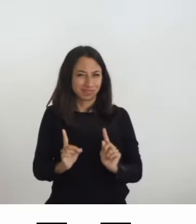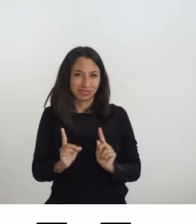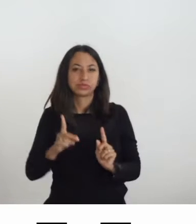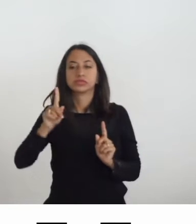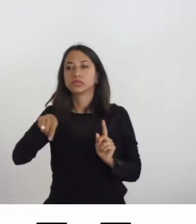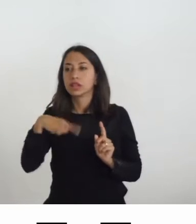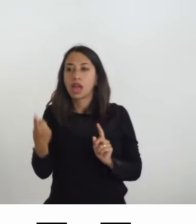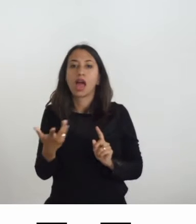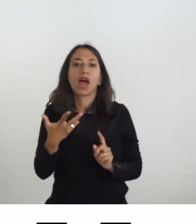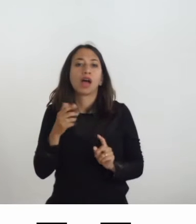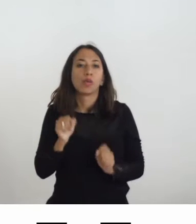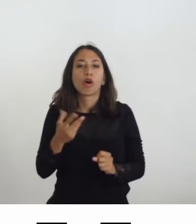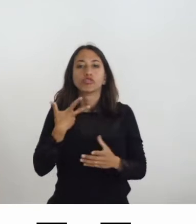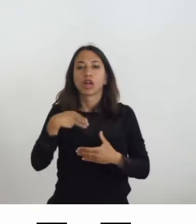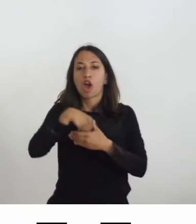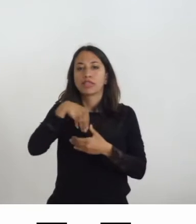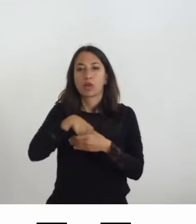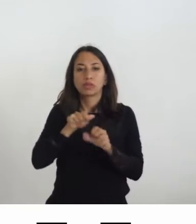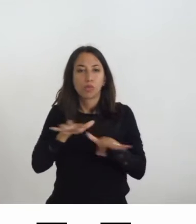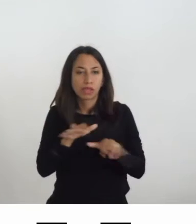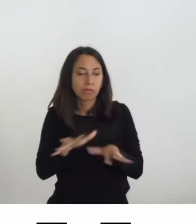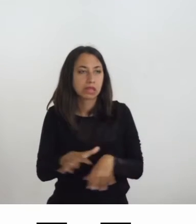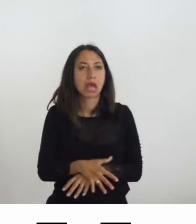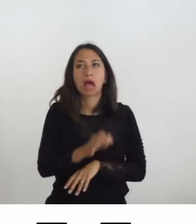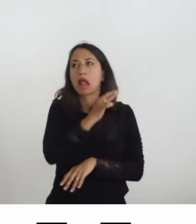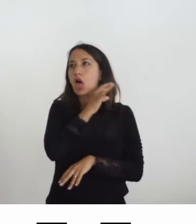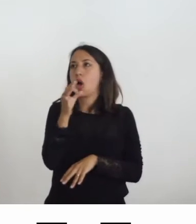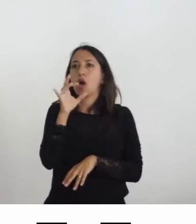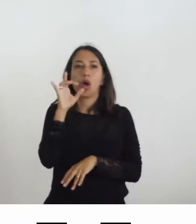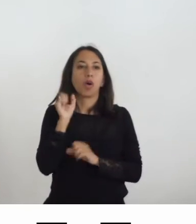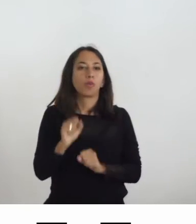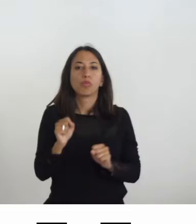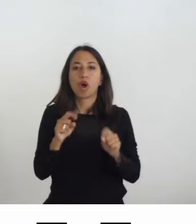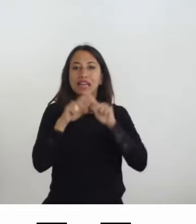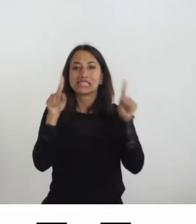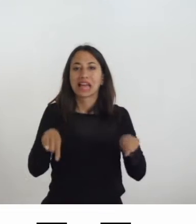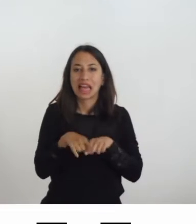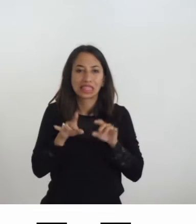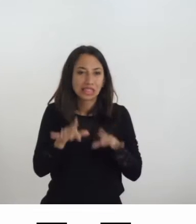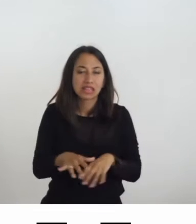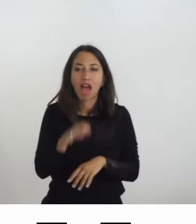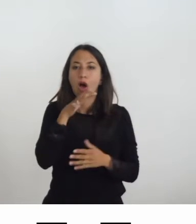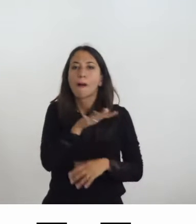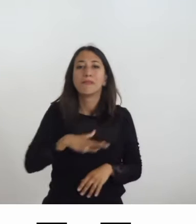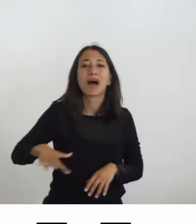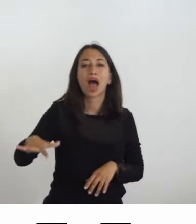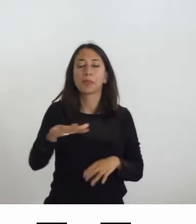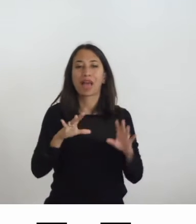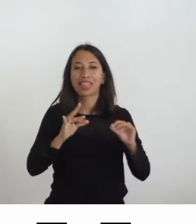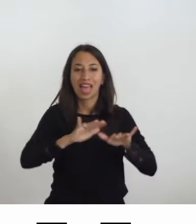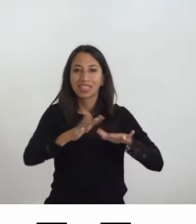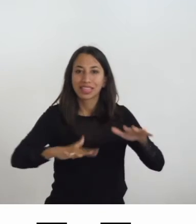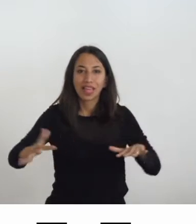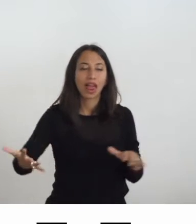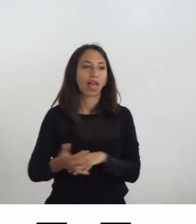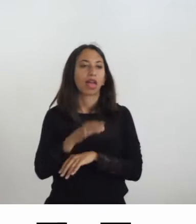se ci sono delle guide multimediali, ci sono delle schede di sala, se ci sono mappe tattili con caratteri braille, con